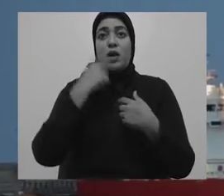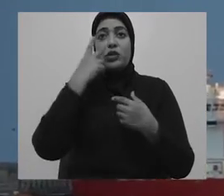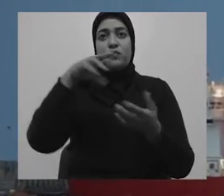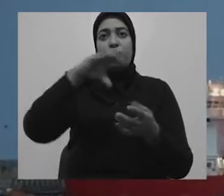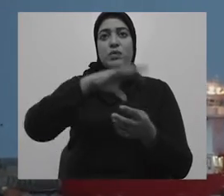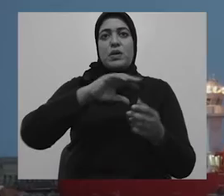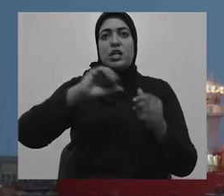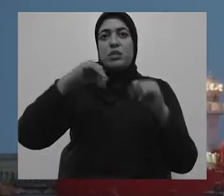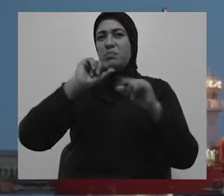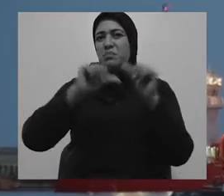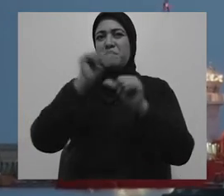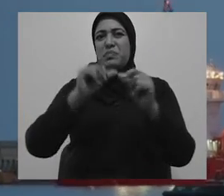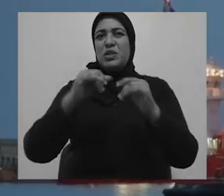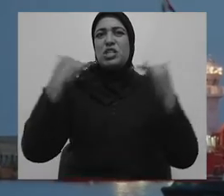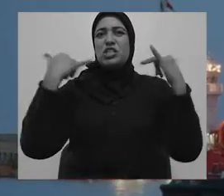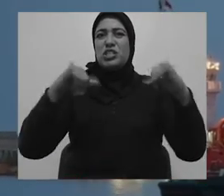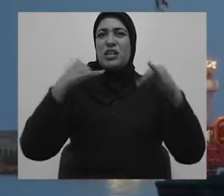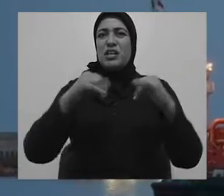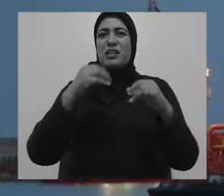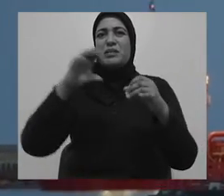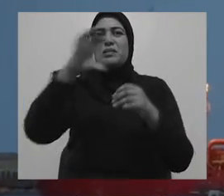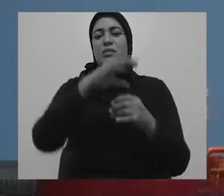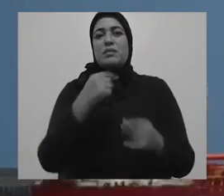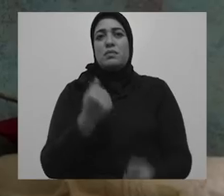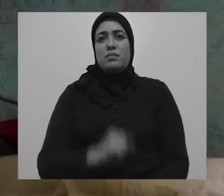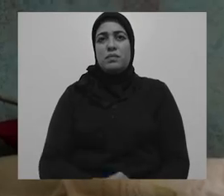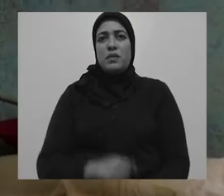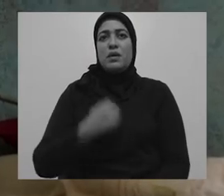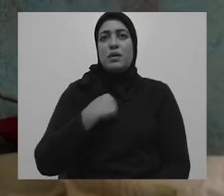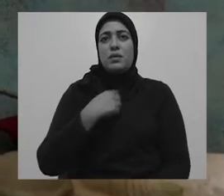Parmi les enquêteurs algériens, y avait Djiloul.